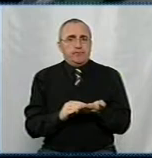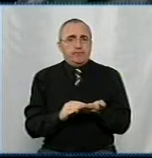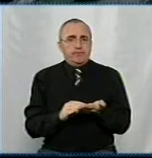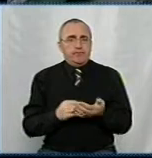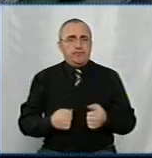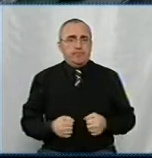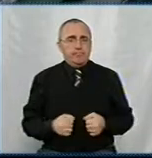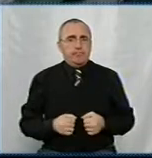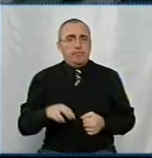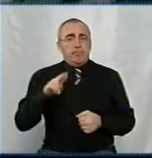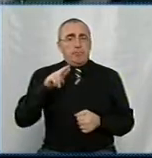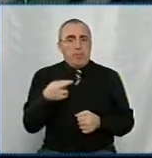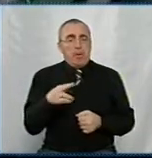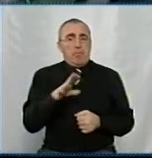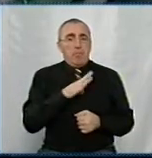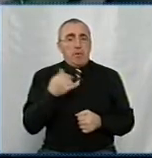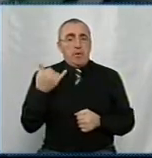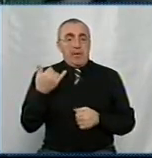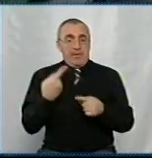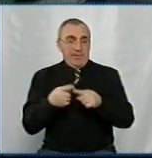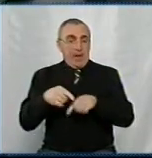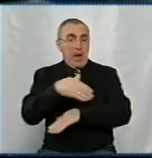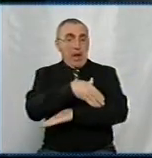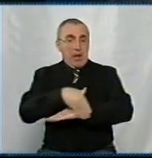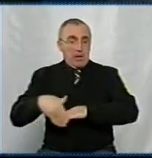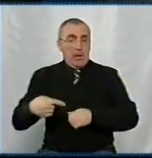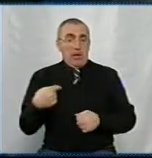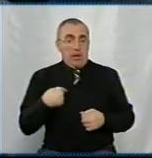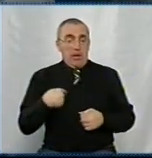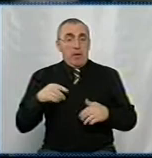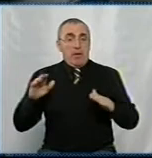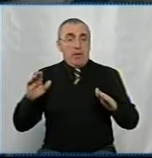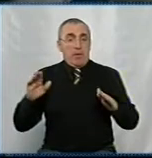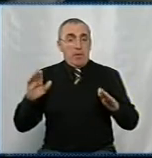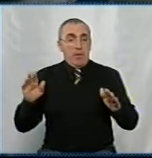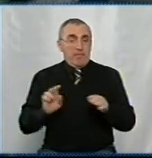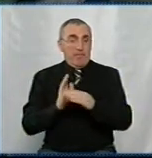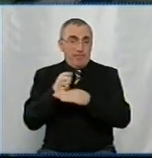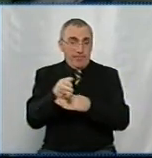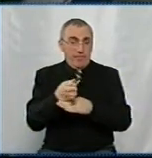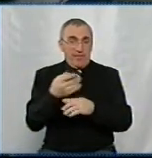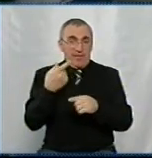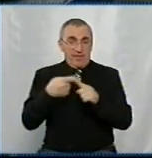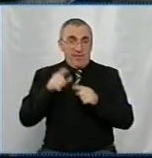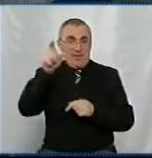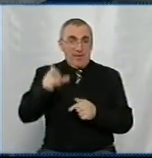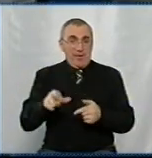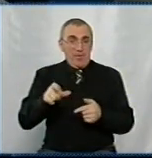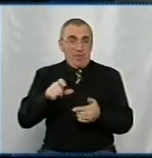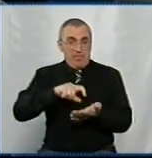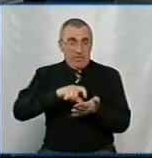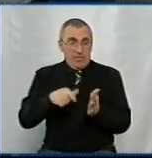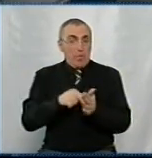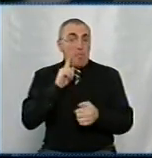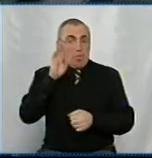П'ятницю ми були на даній адресі, я піднялася особисто до даних абонентів до квартири. Цей